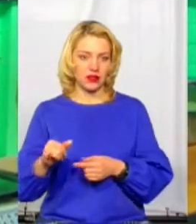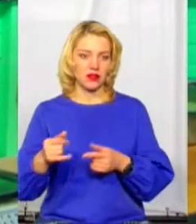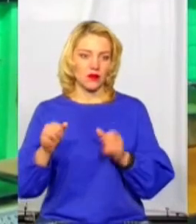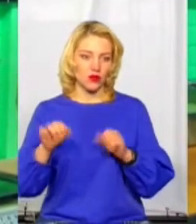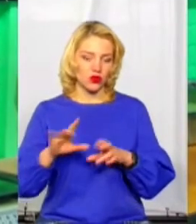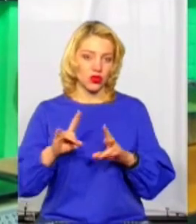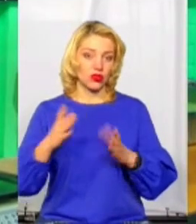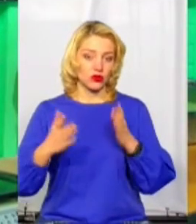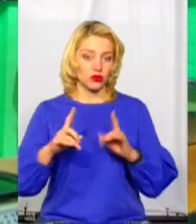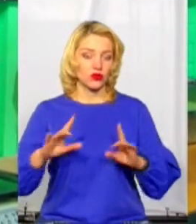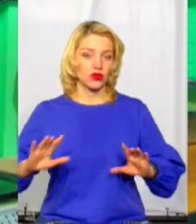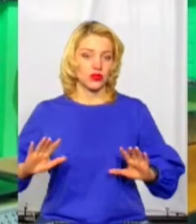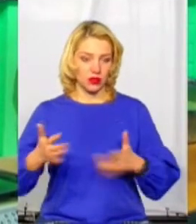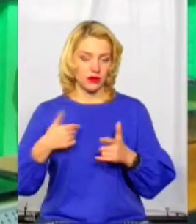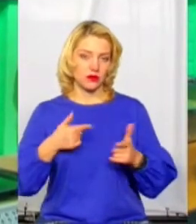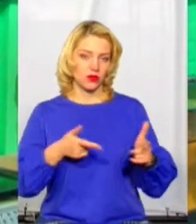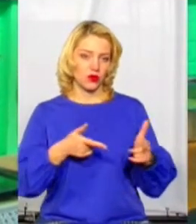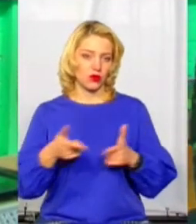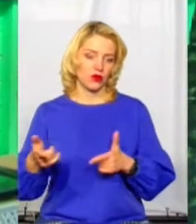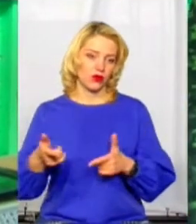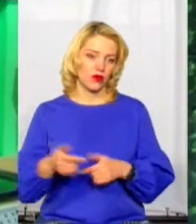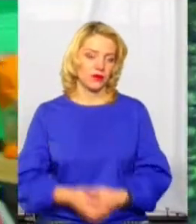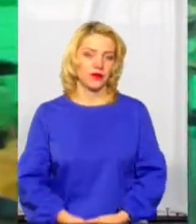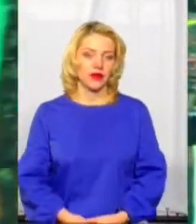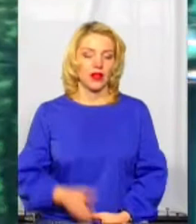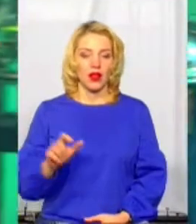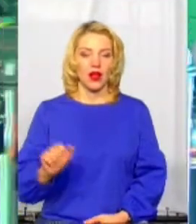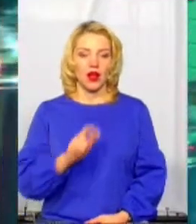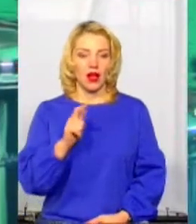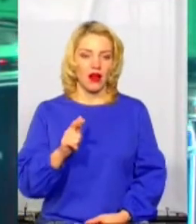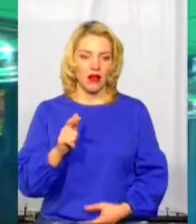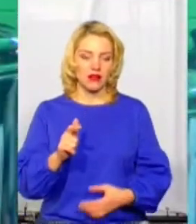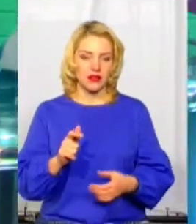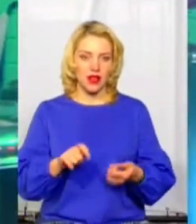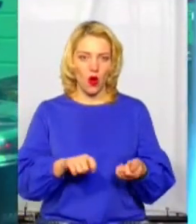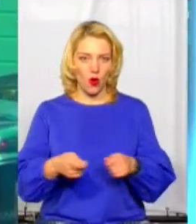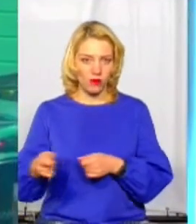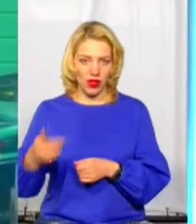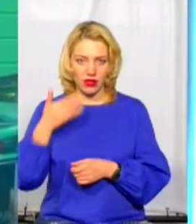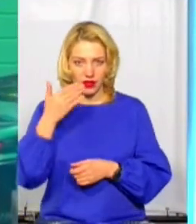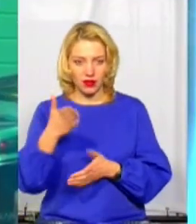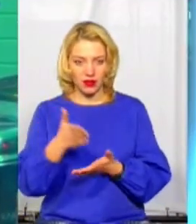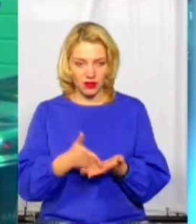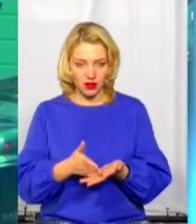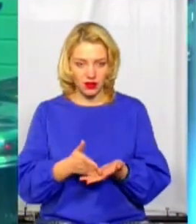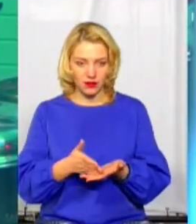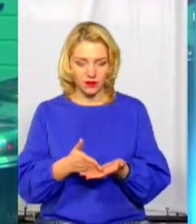щось статись, ми підготовлені, всі ознайомлені. Такого, як газове обладнання, у вас є? Ні.